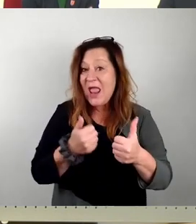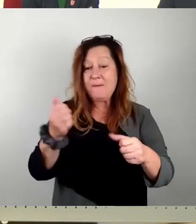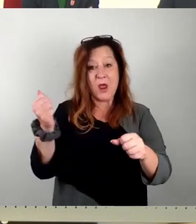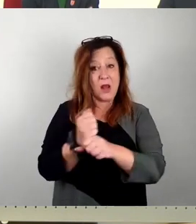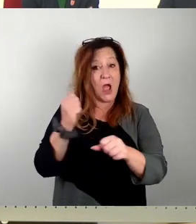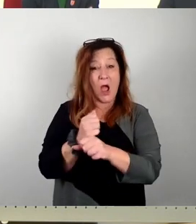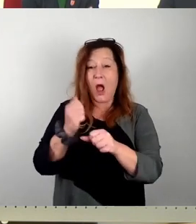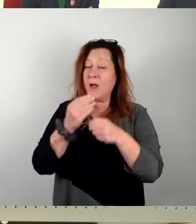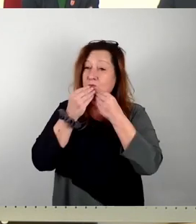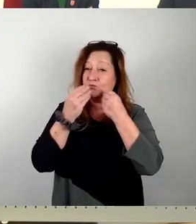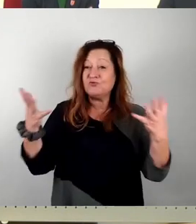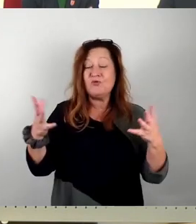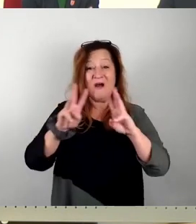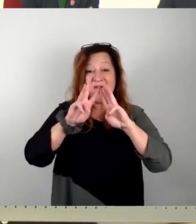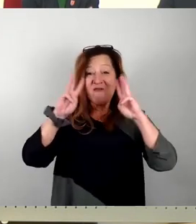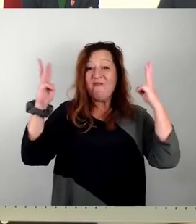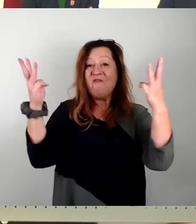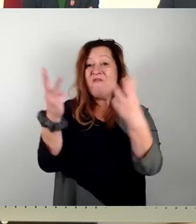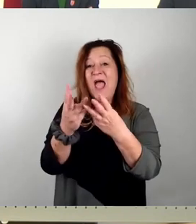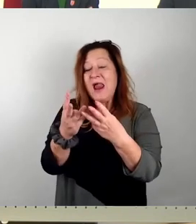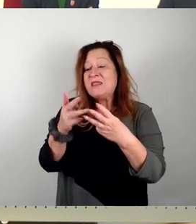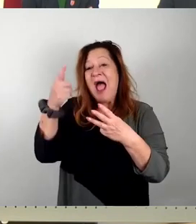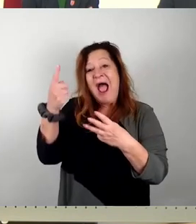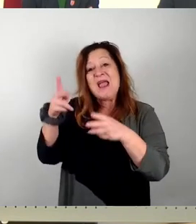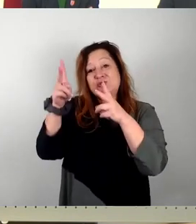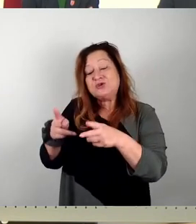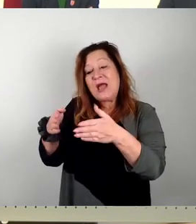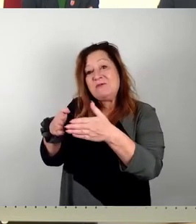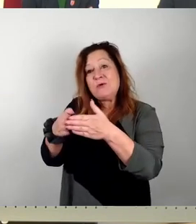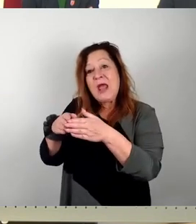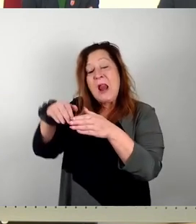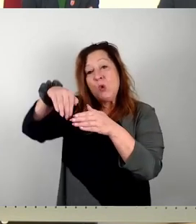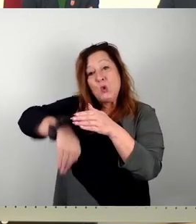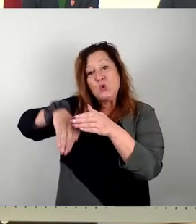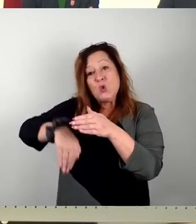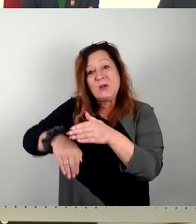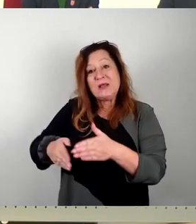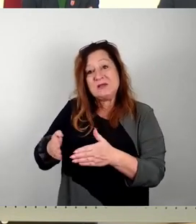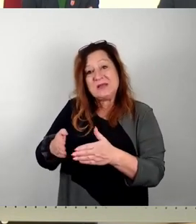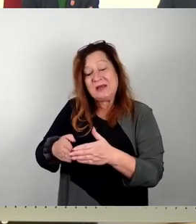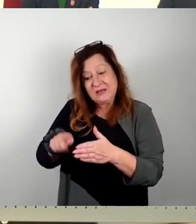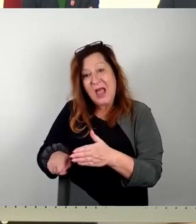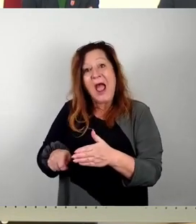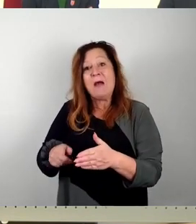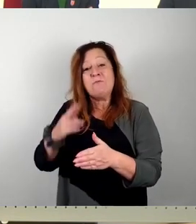ganzen Welt in einem Stadtviertel, das südlich des Stadtzentrums gelegen ist und das Deutsche Dorf heißt.